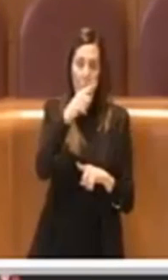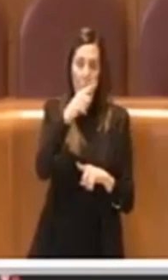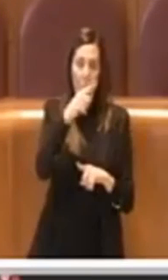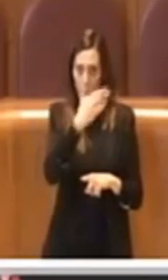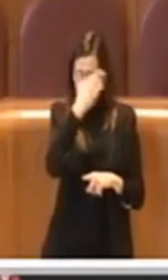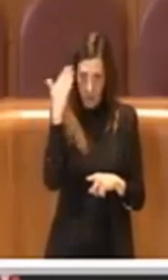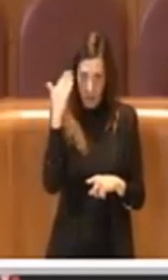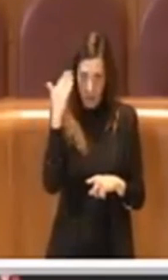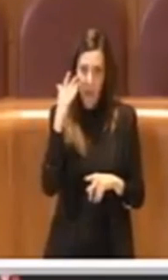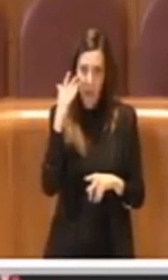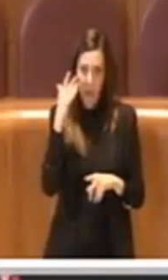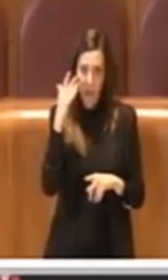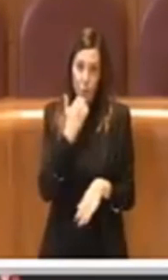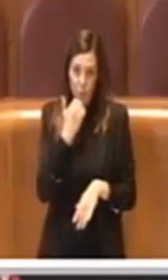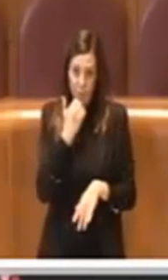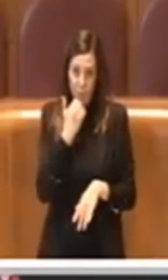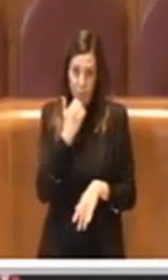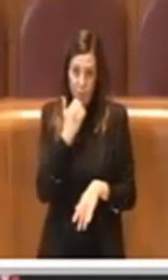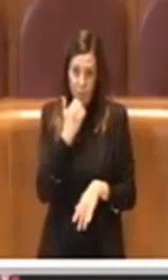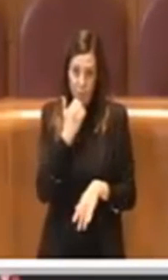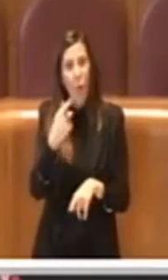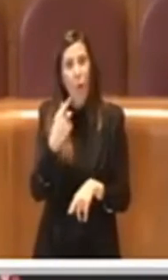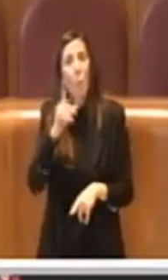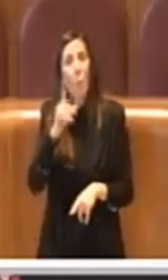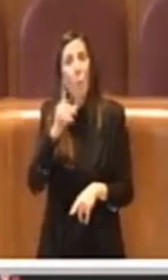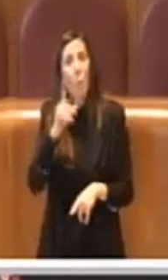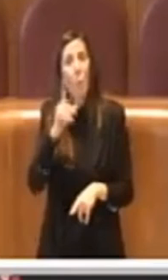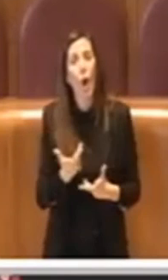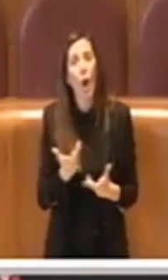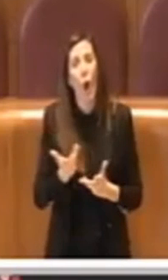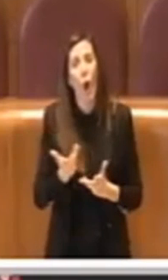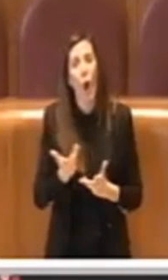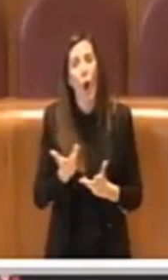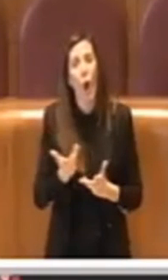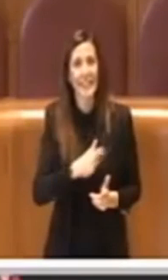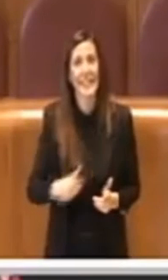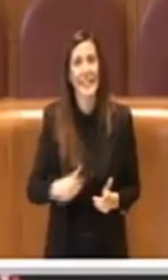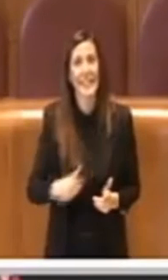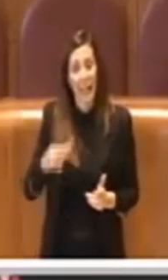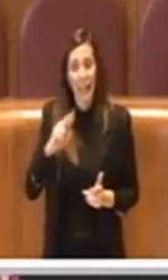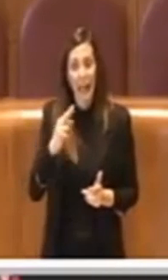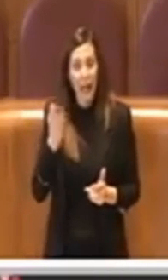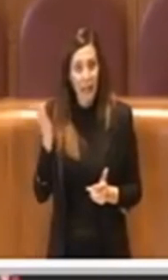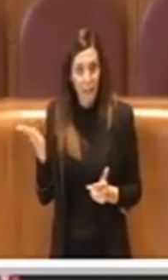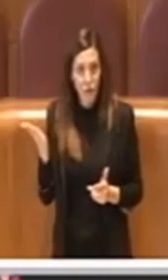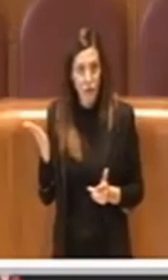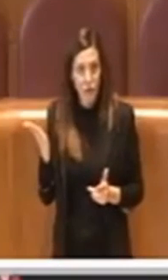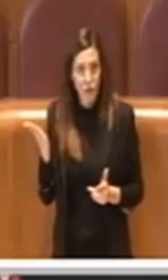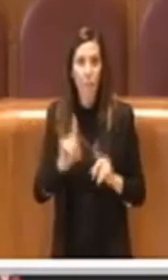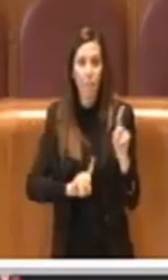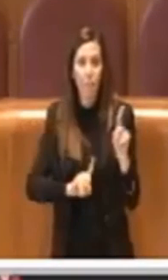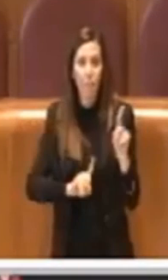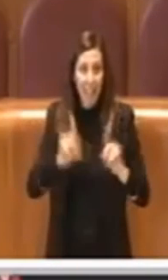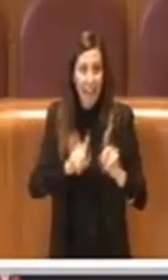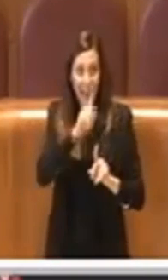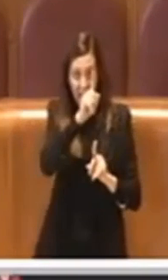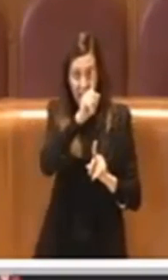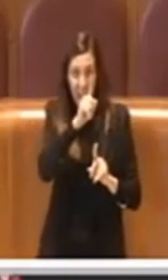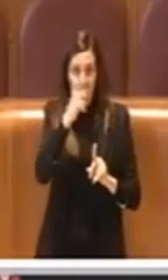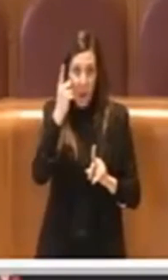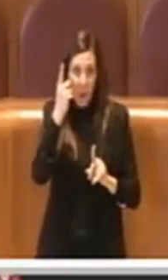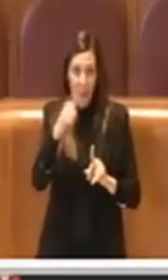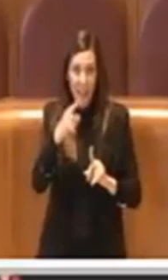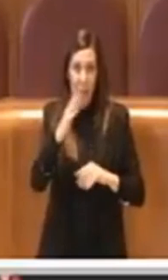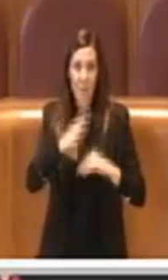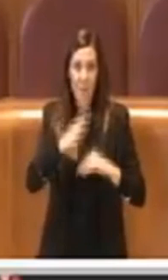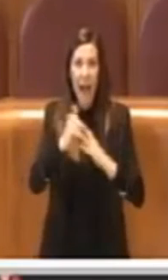perché ha detto scusate ma voi che cosa pretendete dalla sindaca Raggi? Milano per uscire dalla crisi, quella di